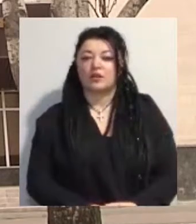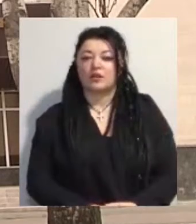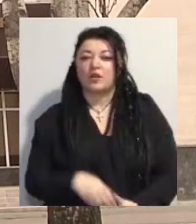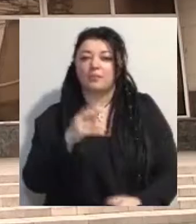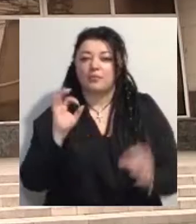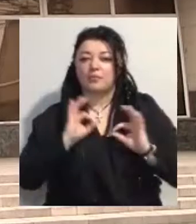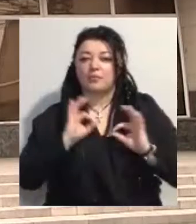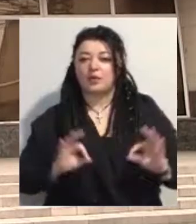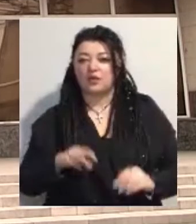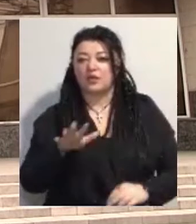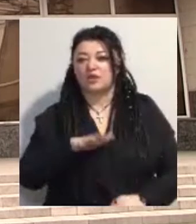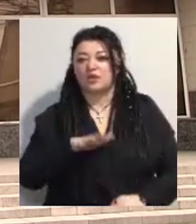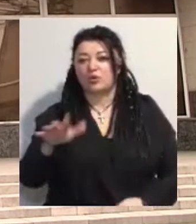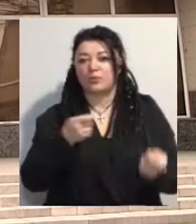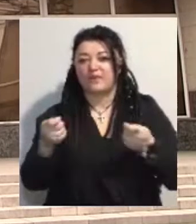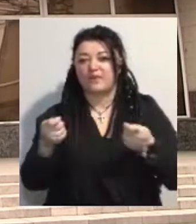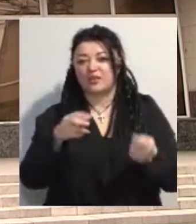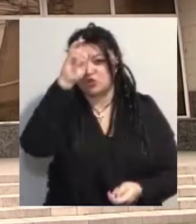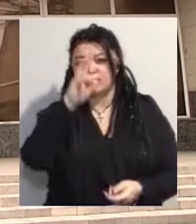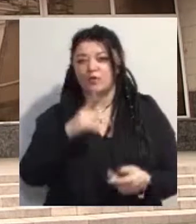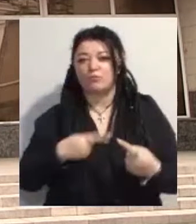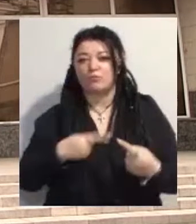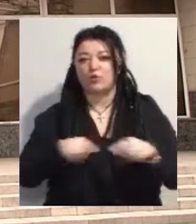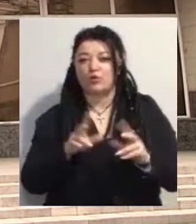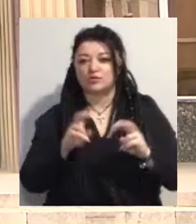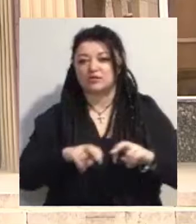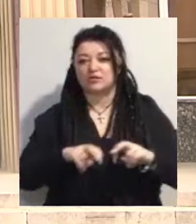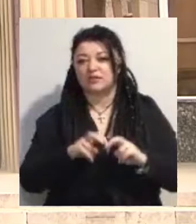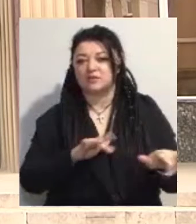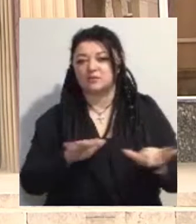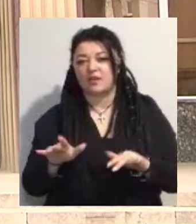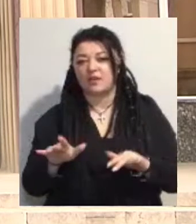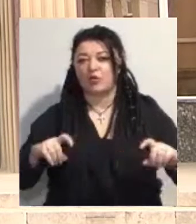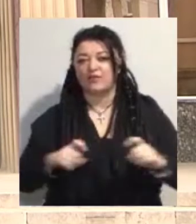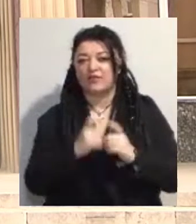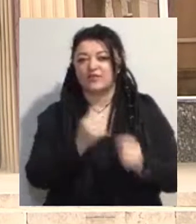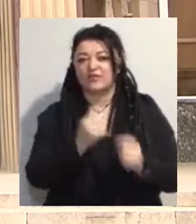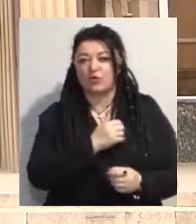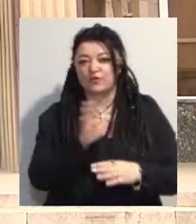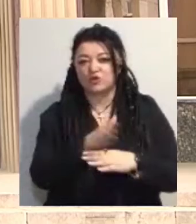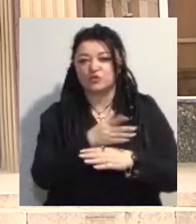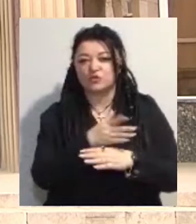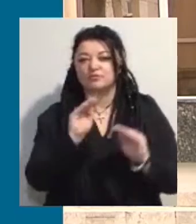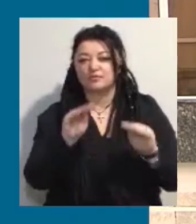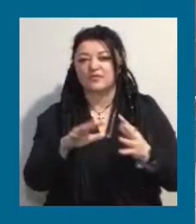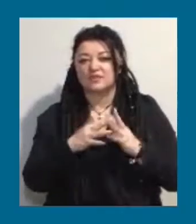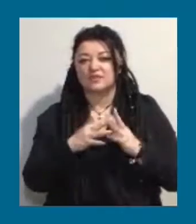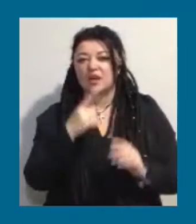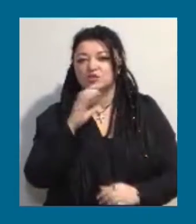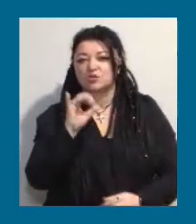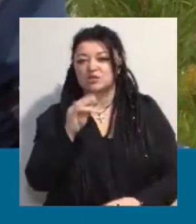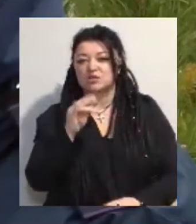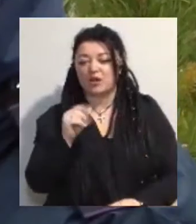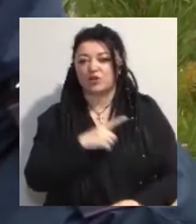до Територіального управління Державного бюро розслідувань справу про конфлікт у військовій частині, що розташована у селі Красносілка Одеської області.